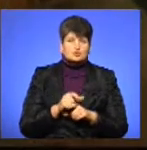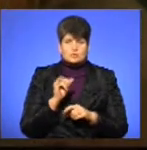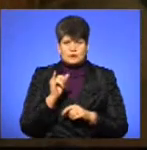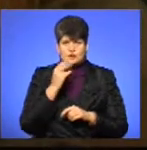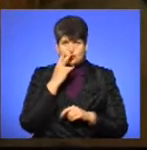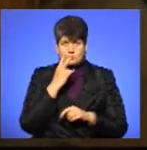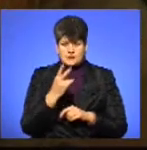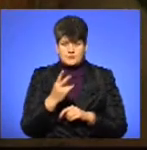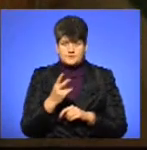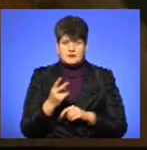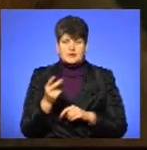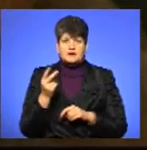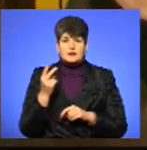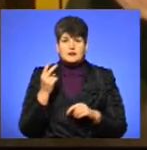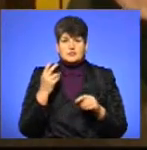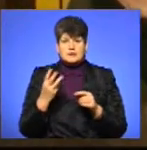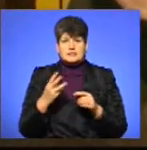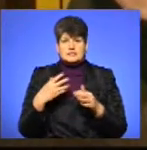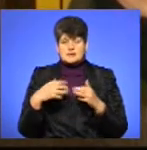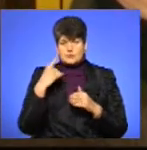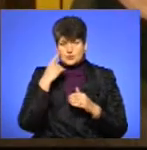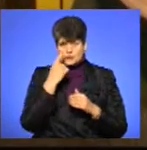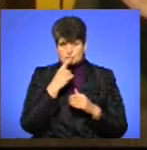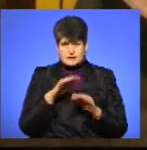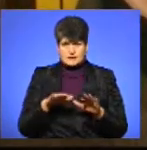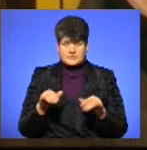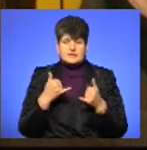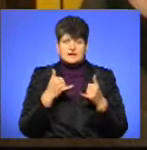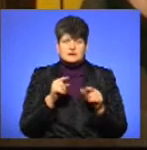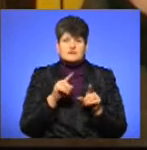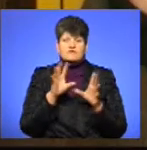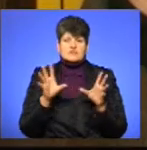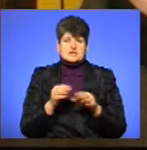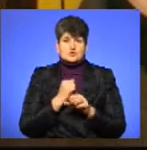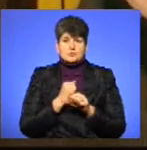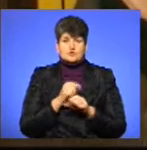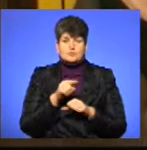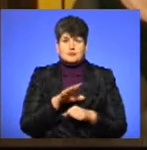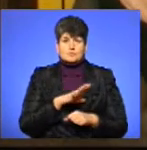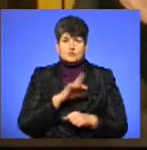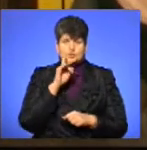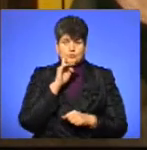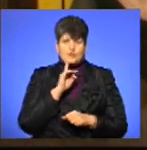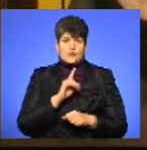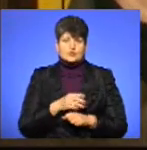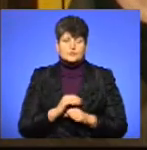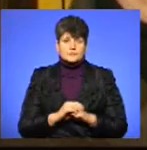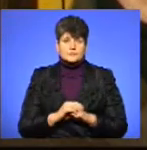бачить, і троє слабозорих діток. У нас тут все для них зроблено, щоб їм було комфортно,